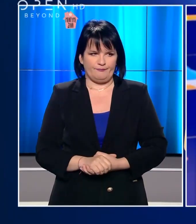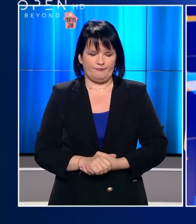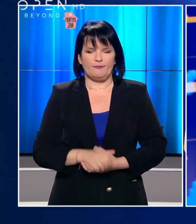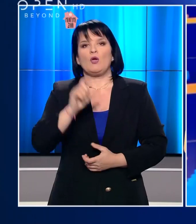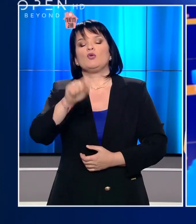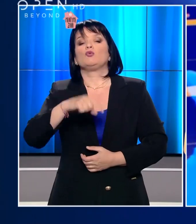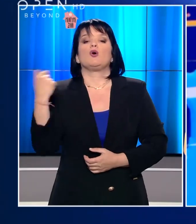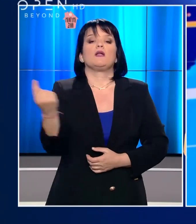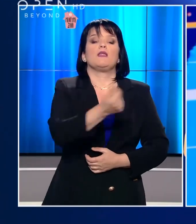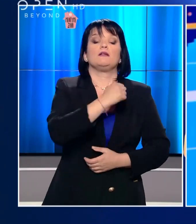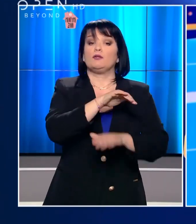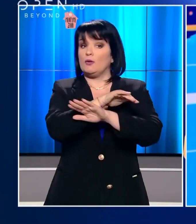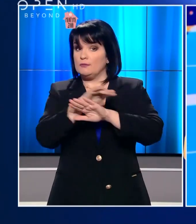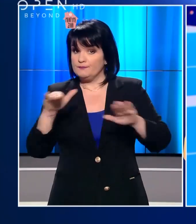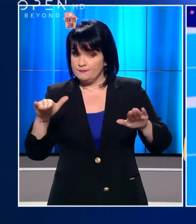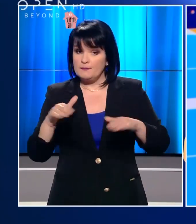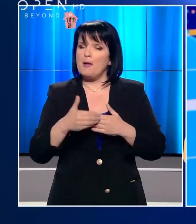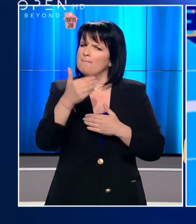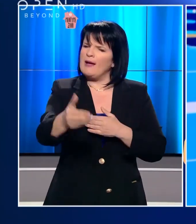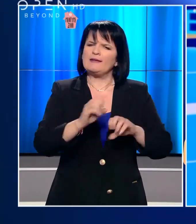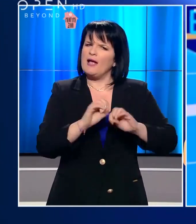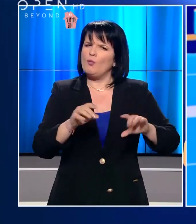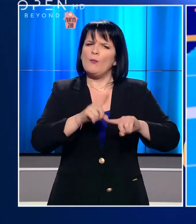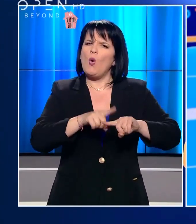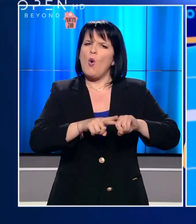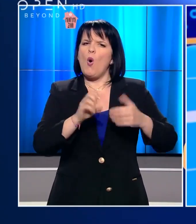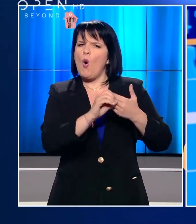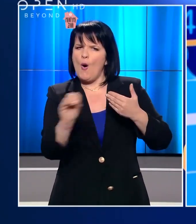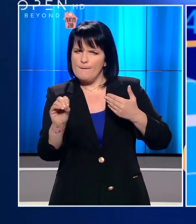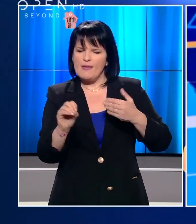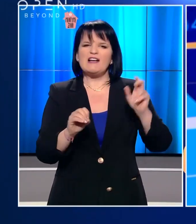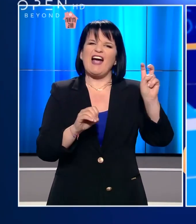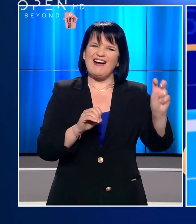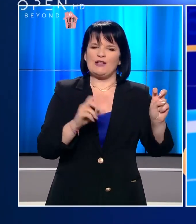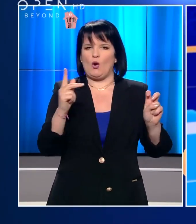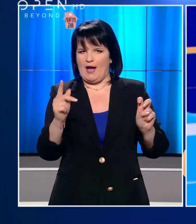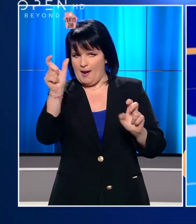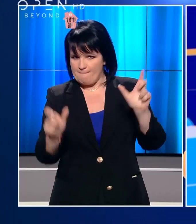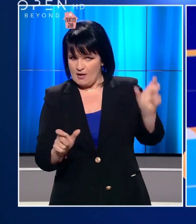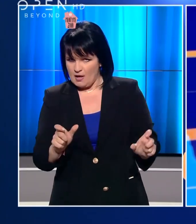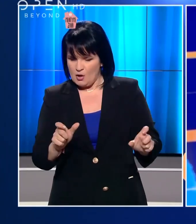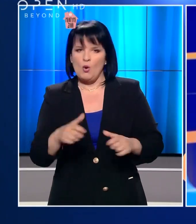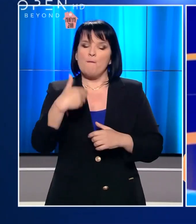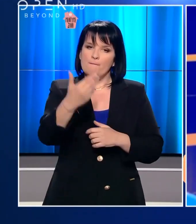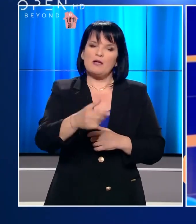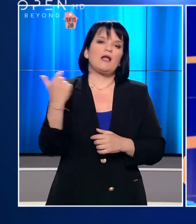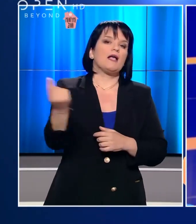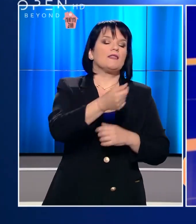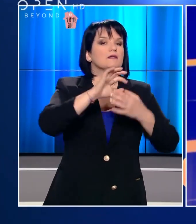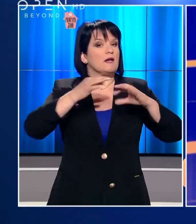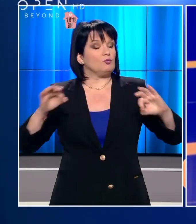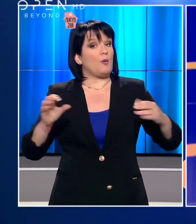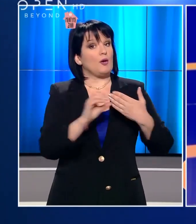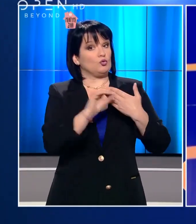Και στο σημείο αυτό το δελτίο μας ολοκληρώθηκε ακολουθεί η εκπομπή Open Ελλάδα με του Σπύρο Χαριτάτο και Γιώργο Καραμέρο. Όλη η επικαιρότητα